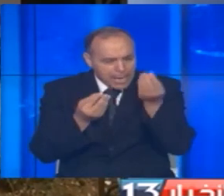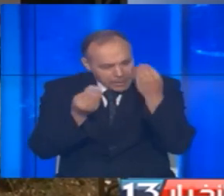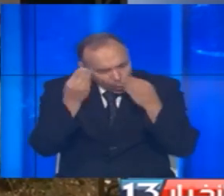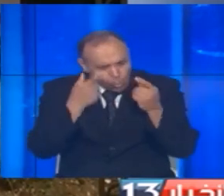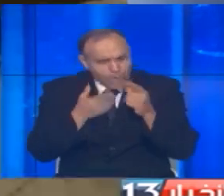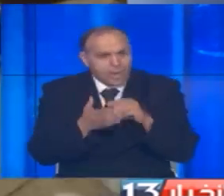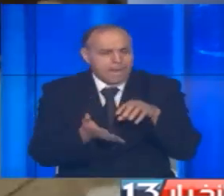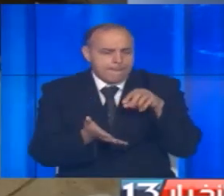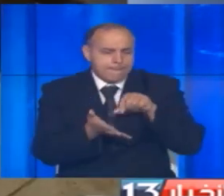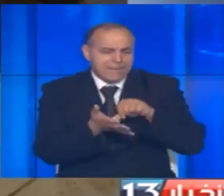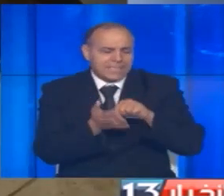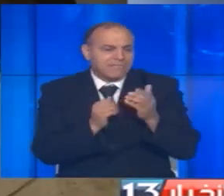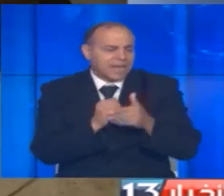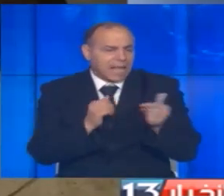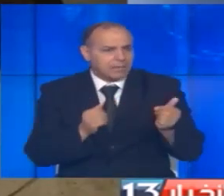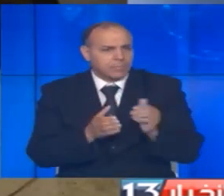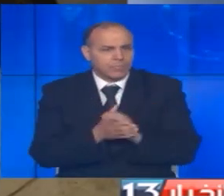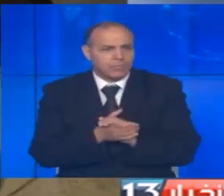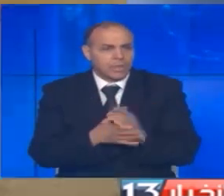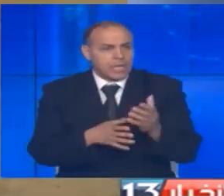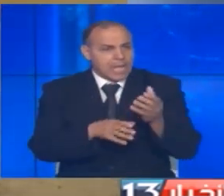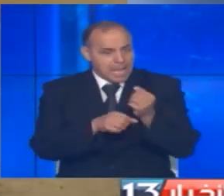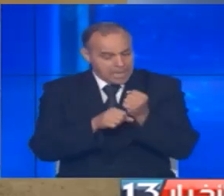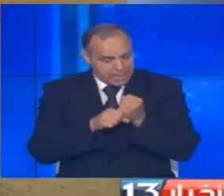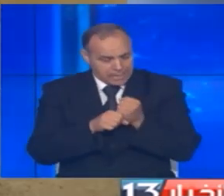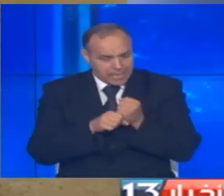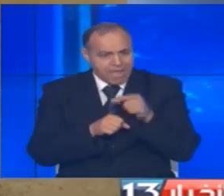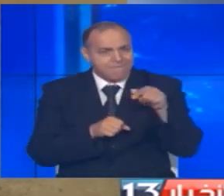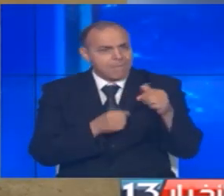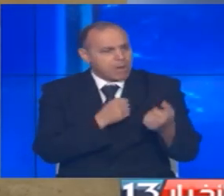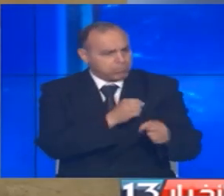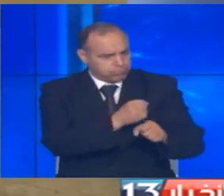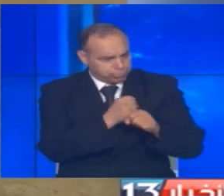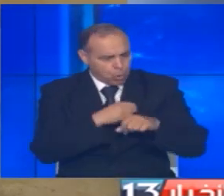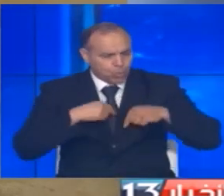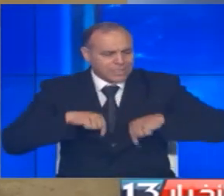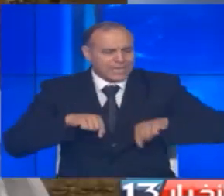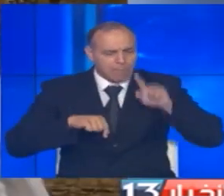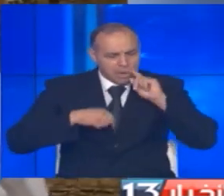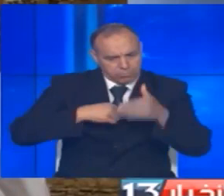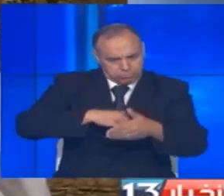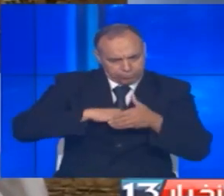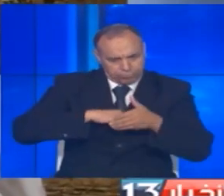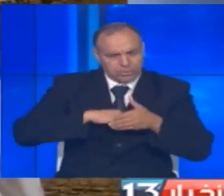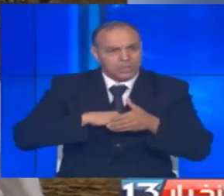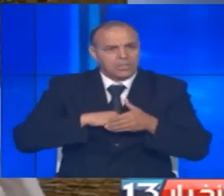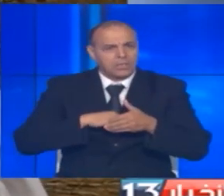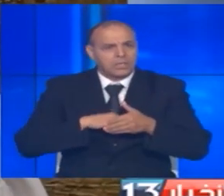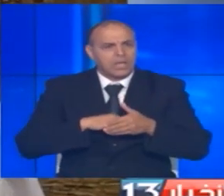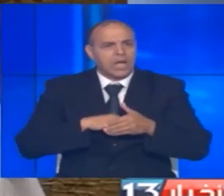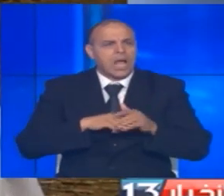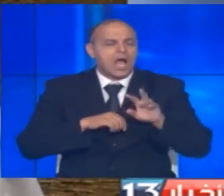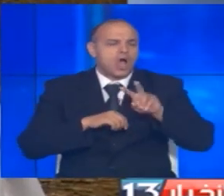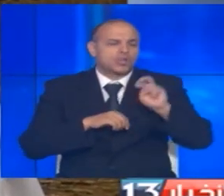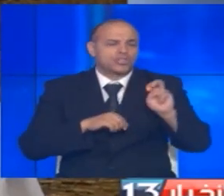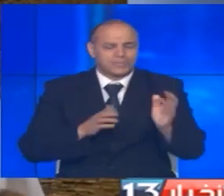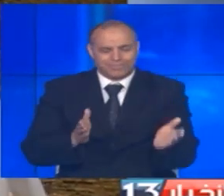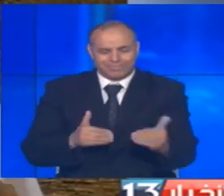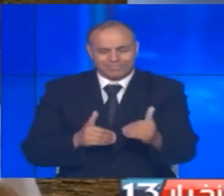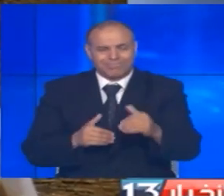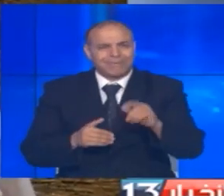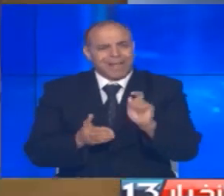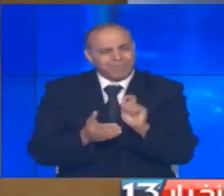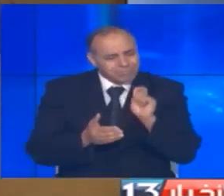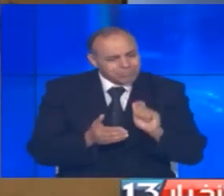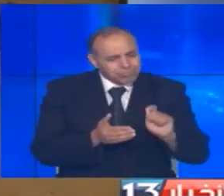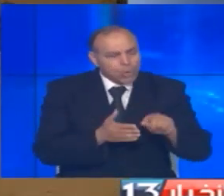السنتر الفلاحي واخذينا زد ثم دعم من وزارة المرأة تقريبا 20 بيت وشوية